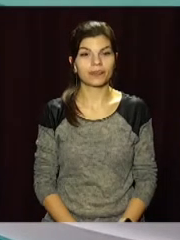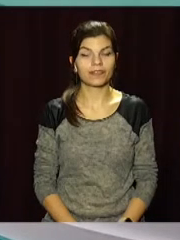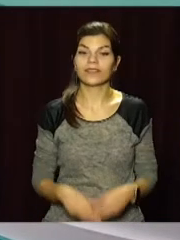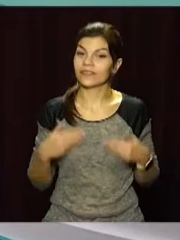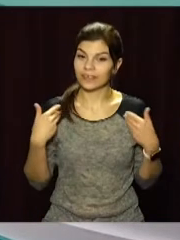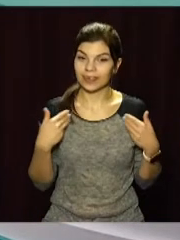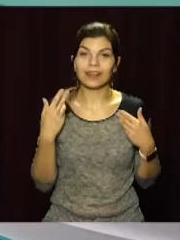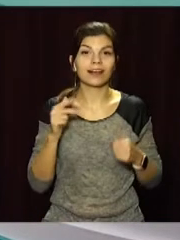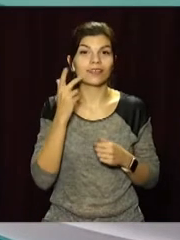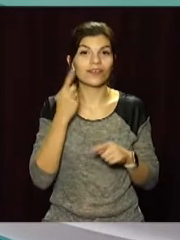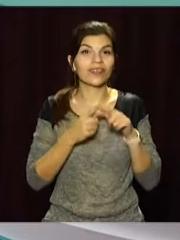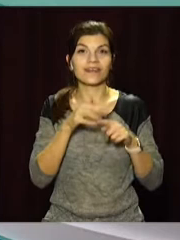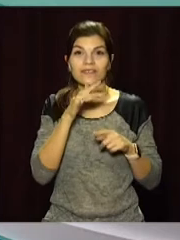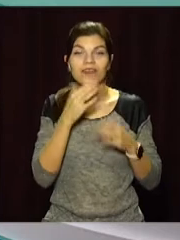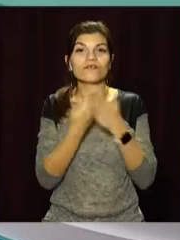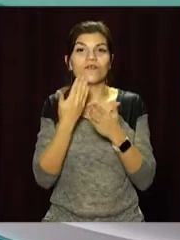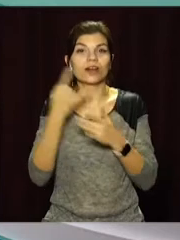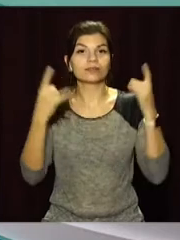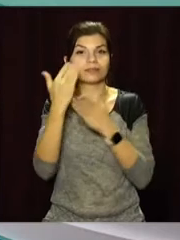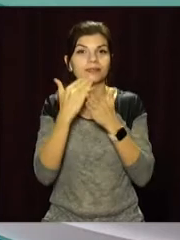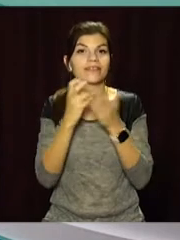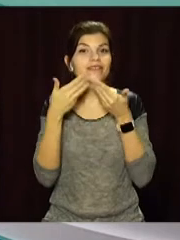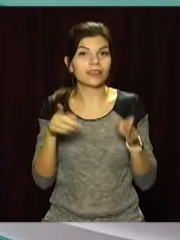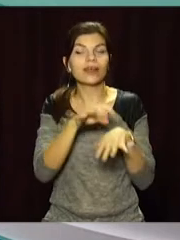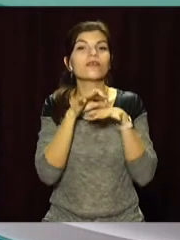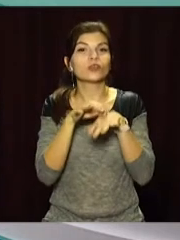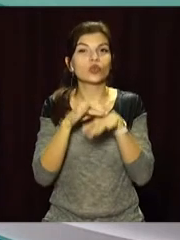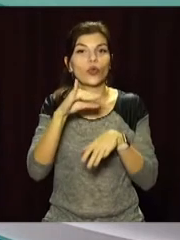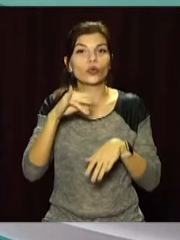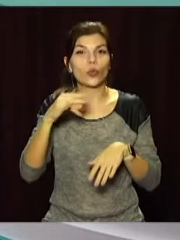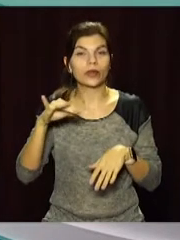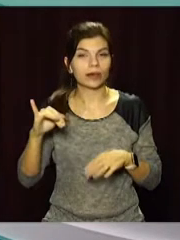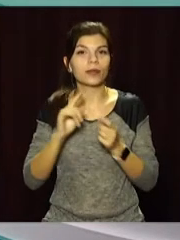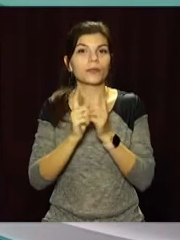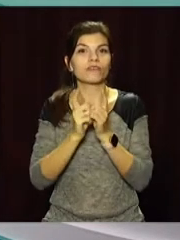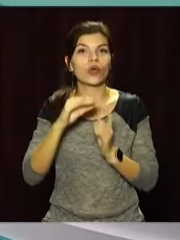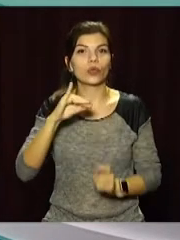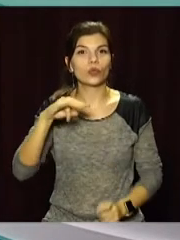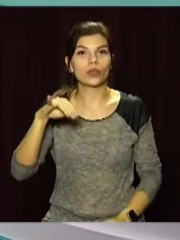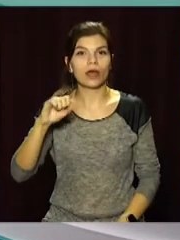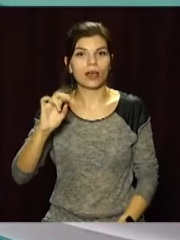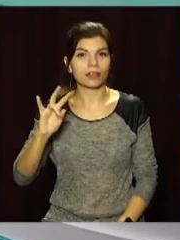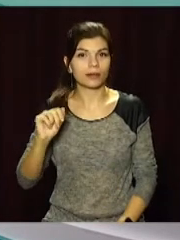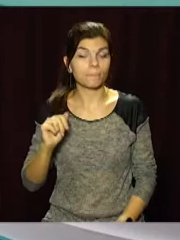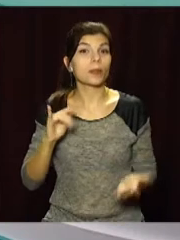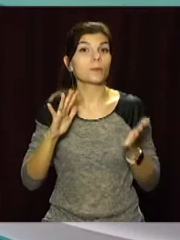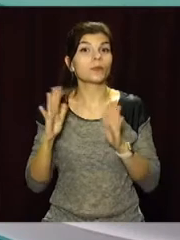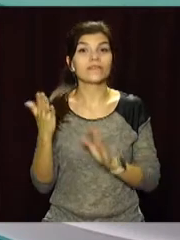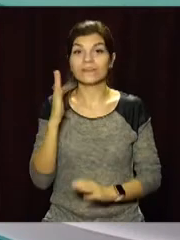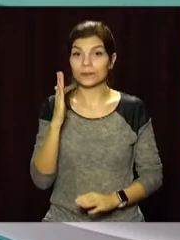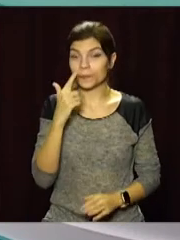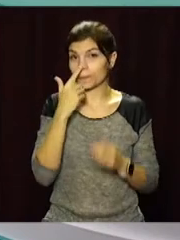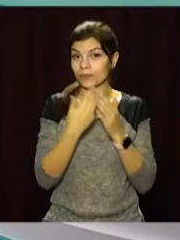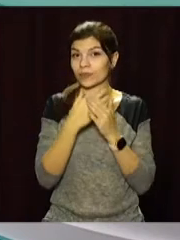Вітаю, як завжди, у цій порі новини на відкритому у студії Юлія Демченко та сурдоперекладачка Юліана Поговкіна. Про події вівторка